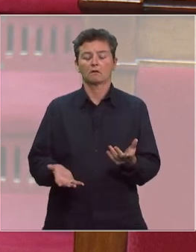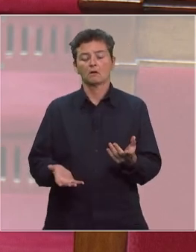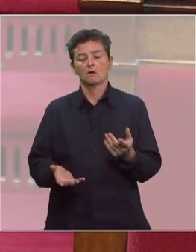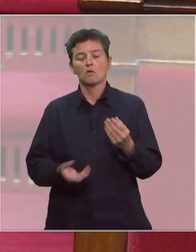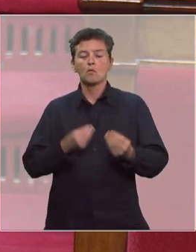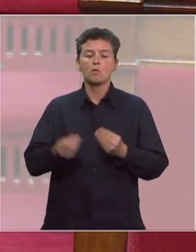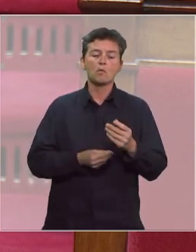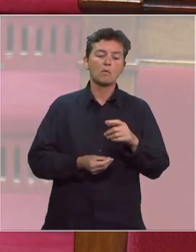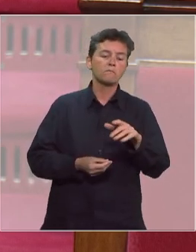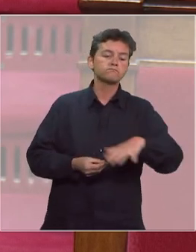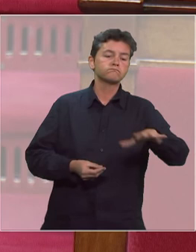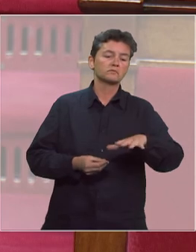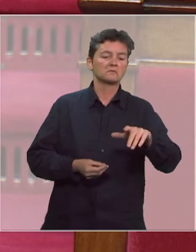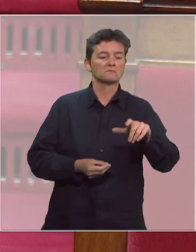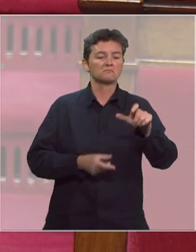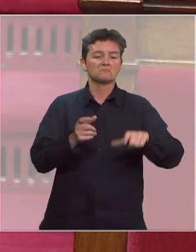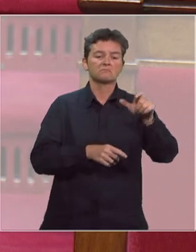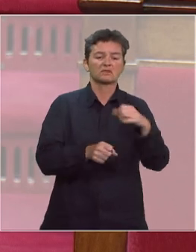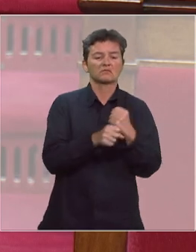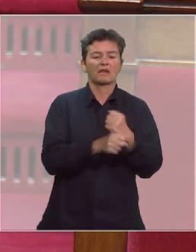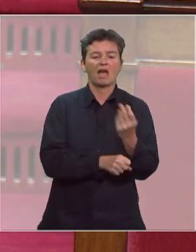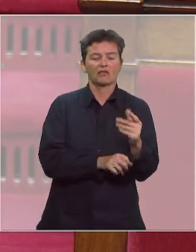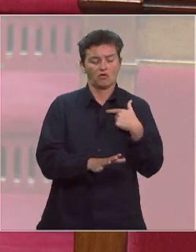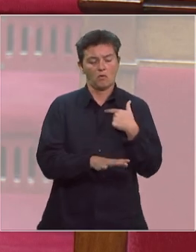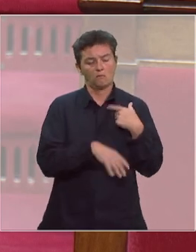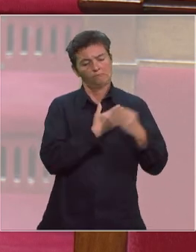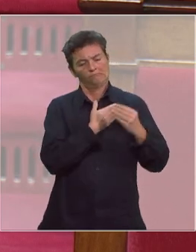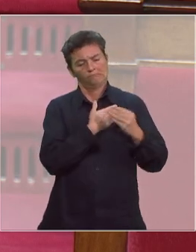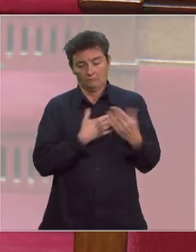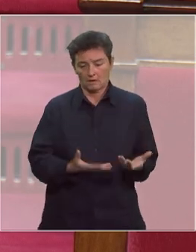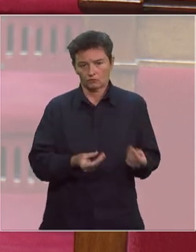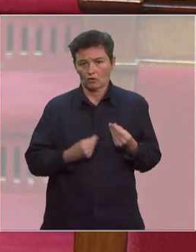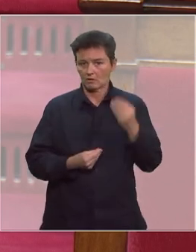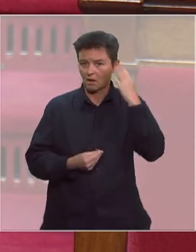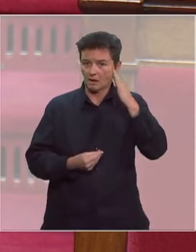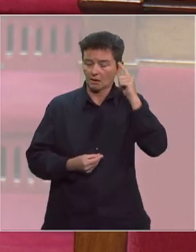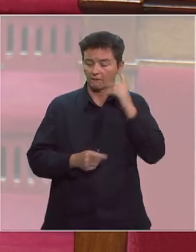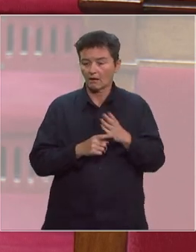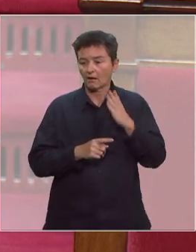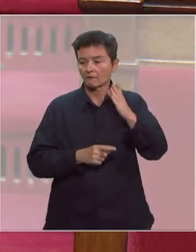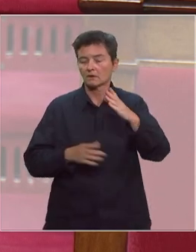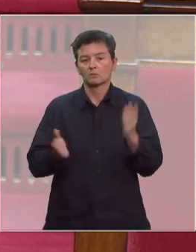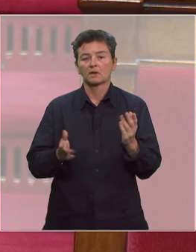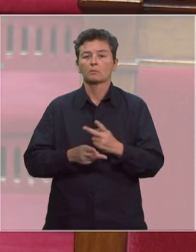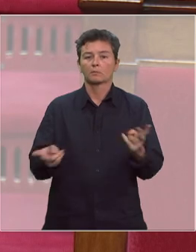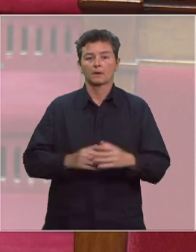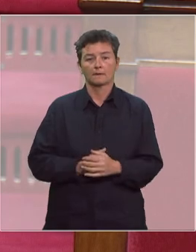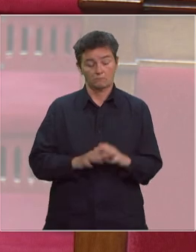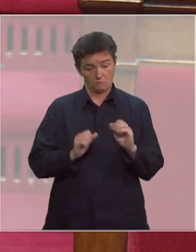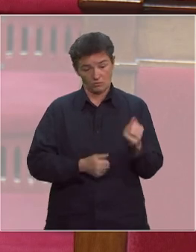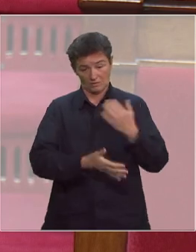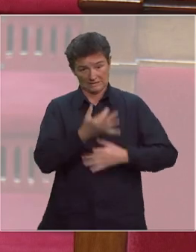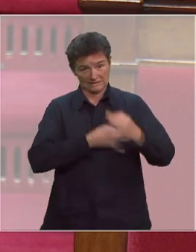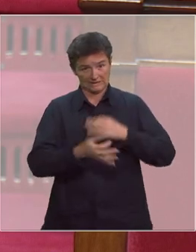recommandations des milieux financiers nous inquiètent et inquiètent le pays sur l'avenir de l'hôpital public. Alors pouvez-vous nous préciser